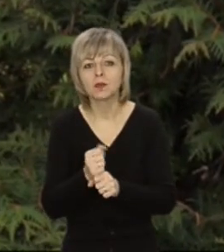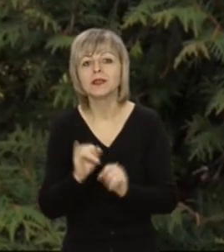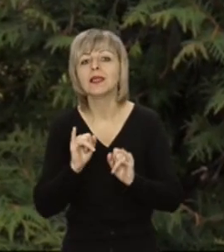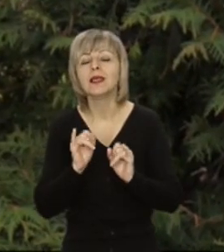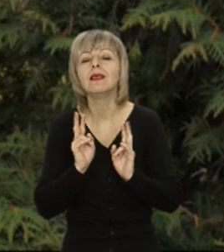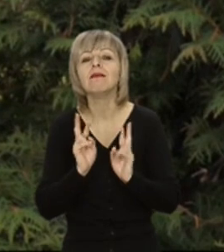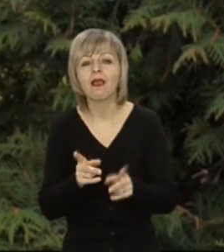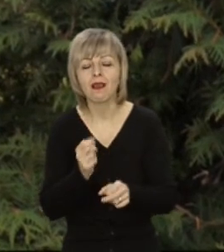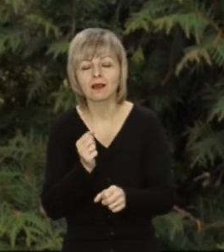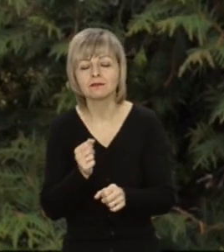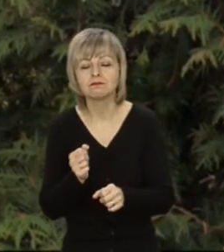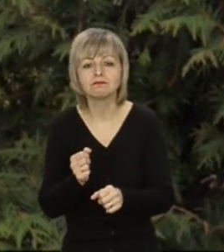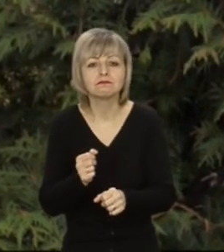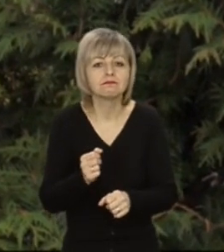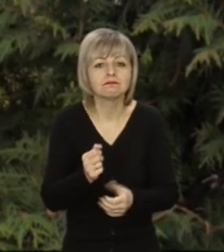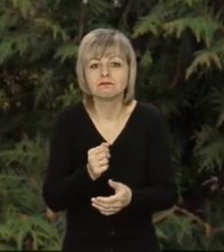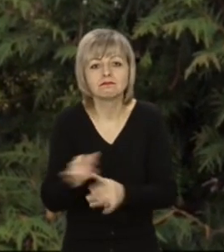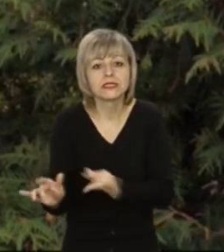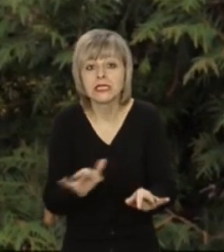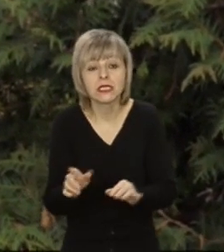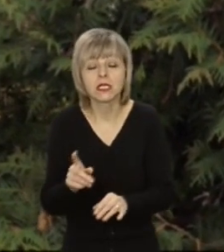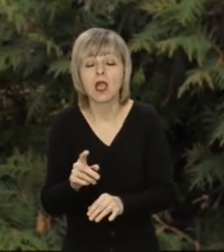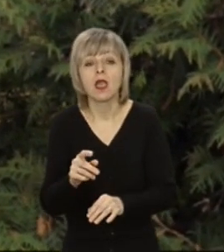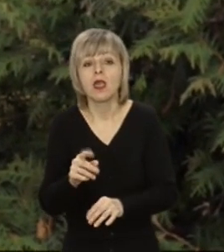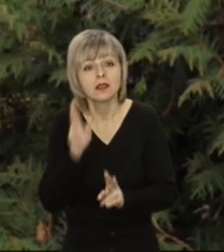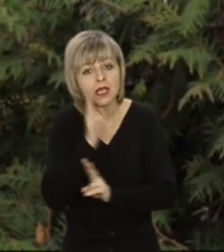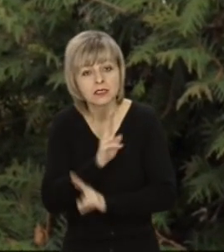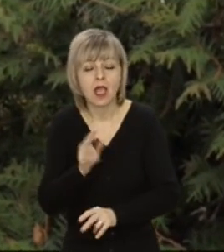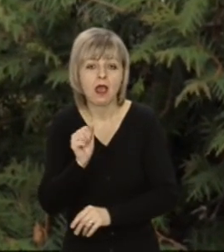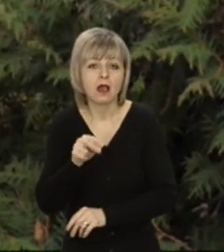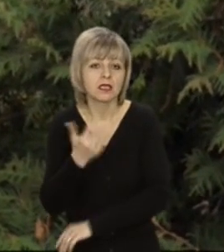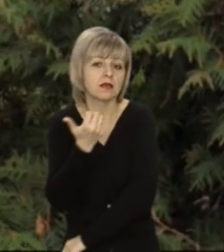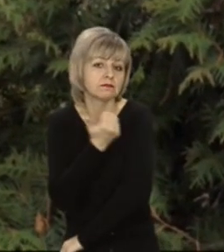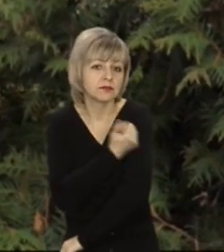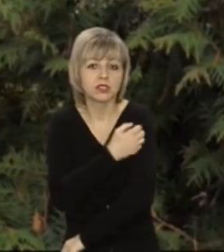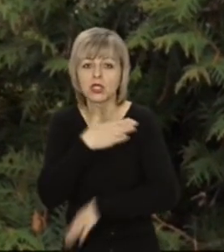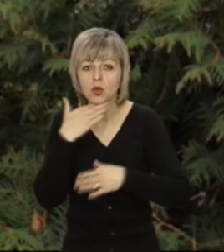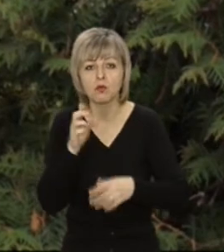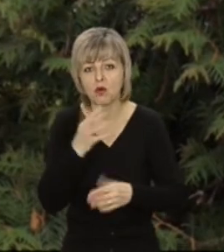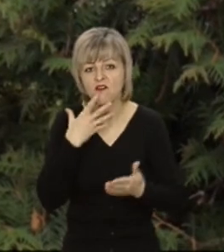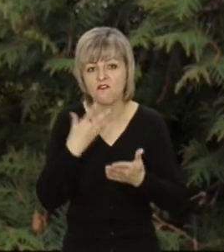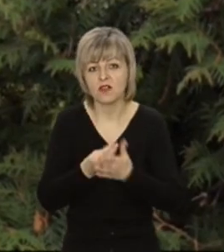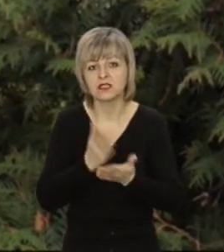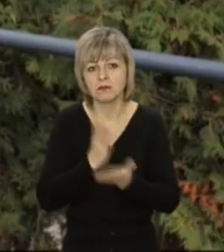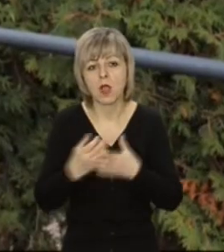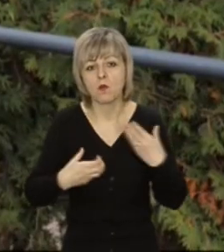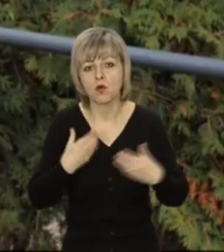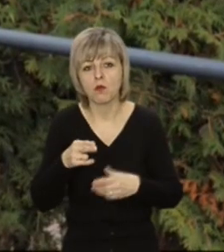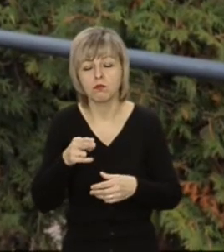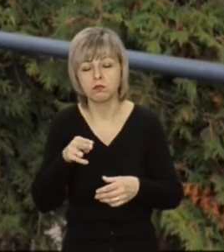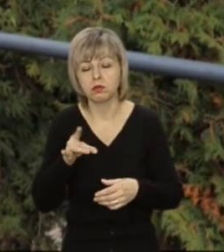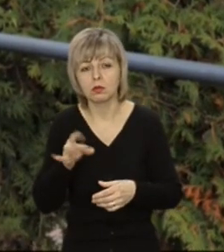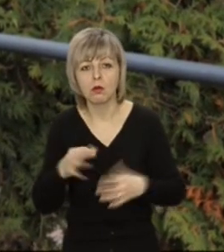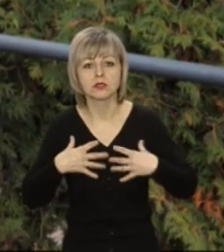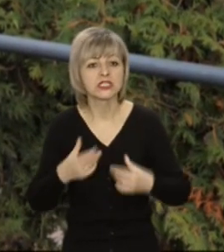і як діяти – не знає. Однак щеплюватися поки що не бажає через власні побоювання за здоров'я. Ми просто